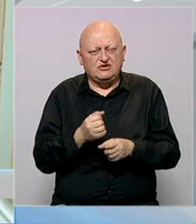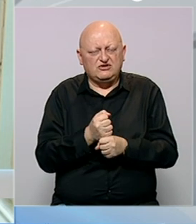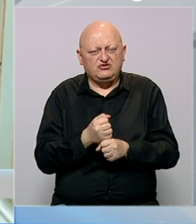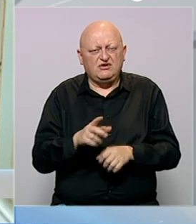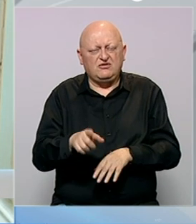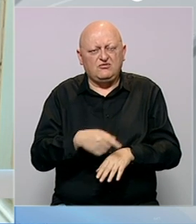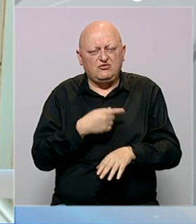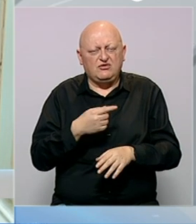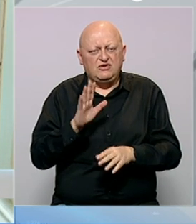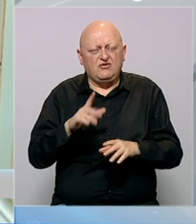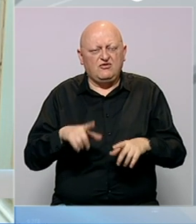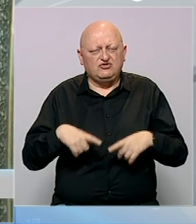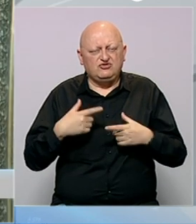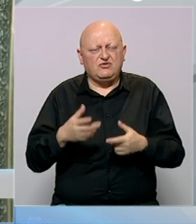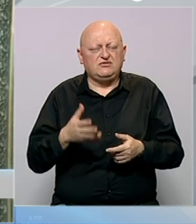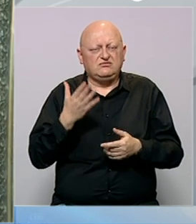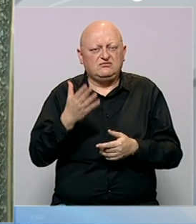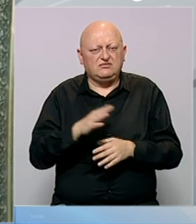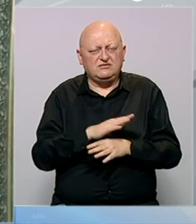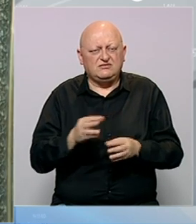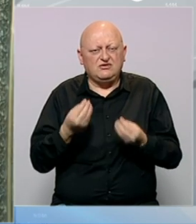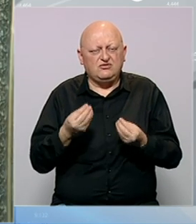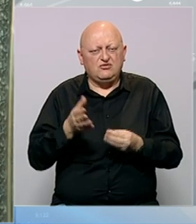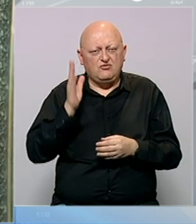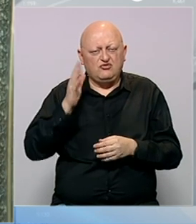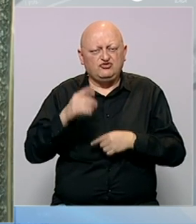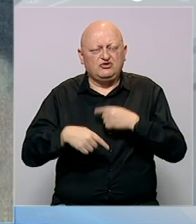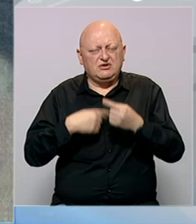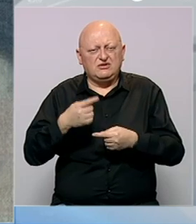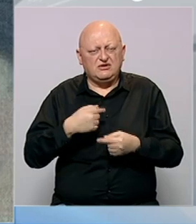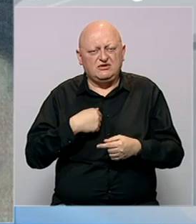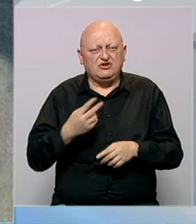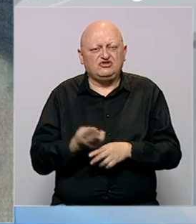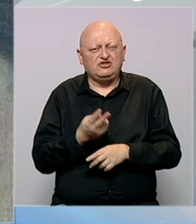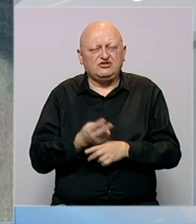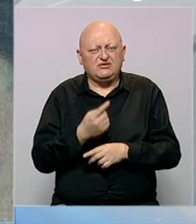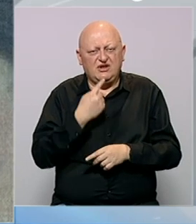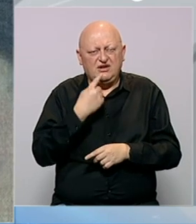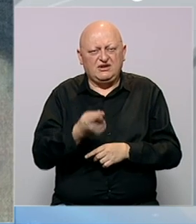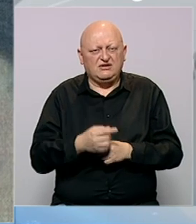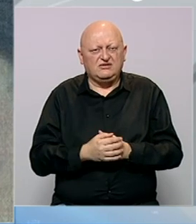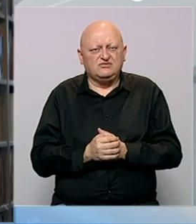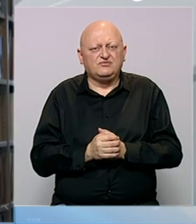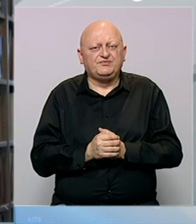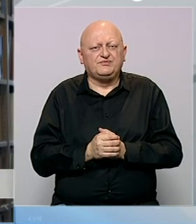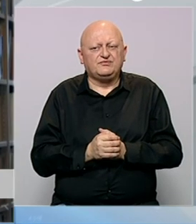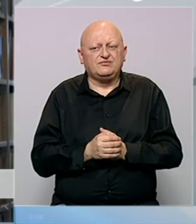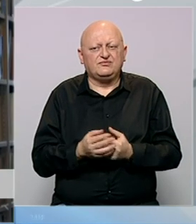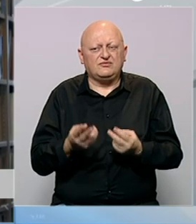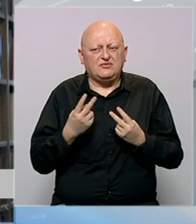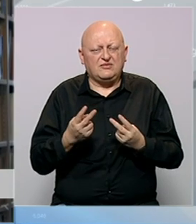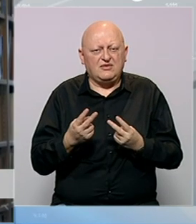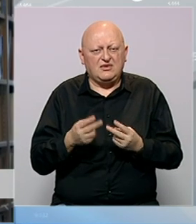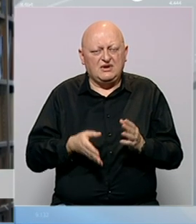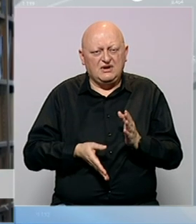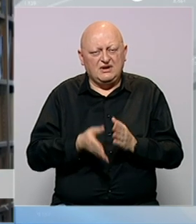i produžila im njihov vijek trajanja, a na sveopće dobro budućih generacije i naše države, saopćeno je. Najvažnije je da se